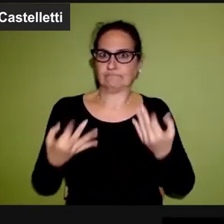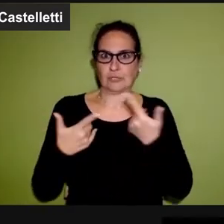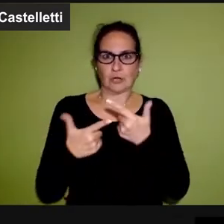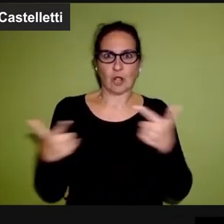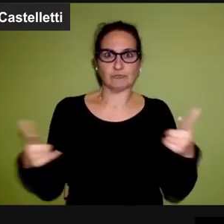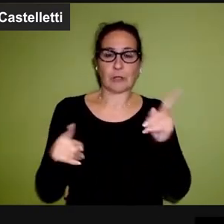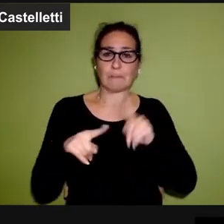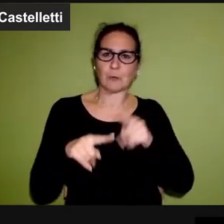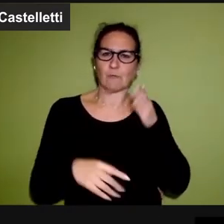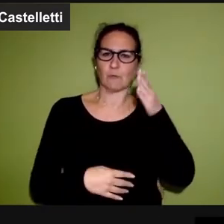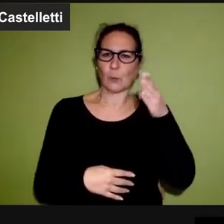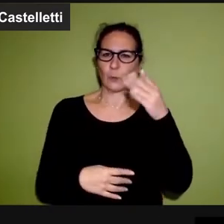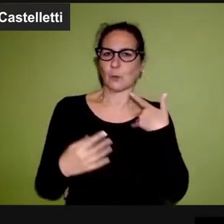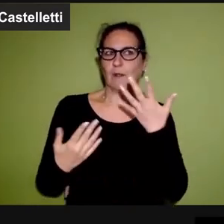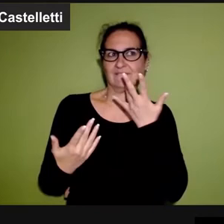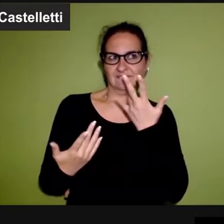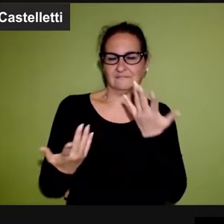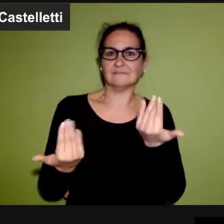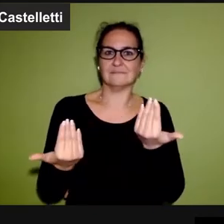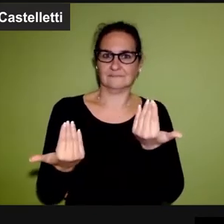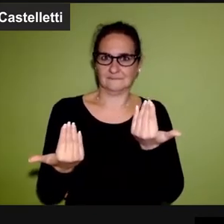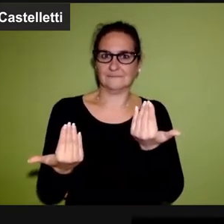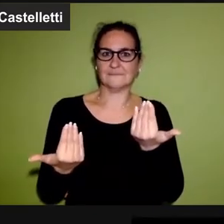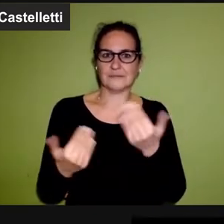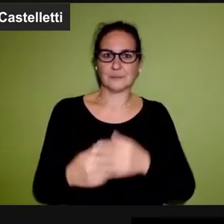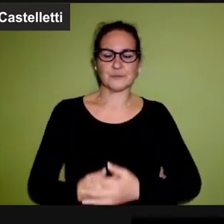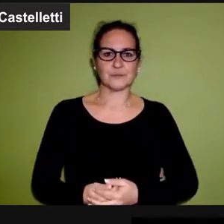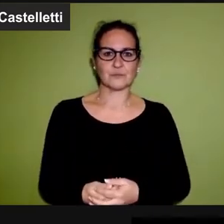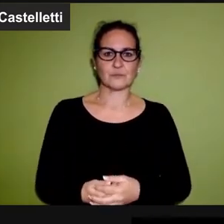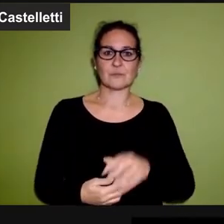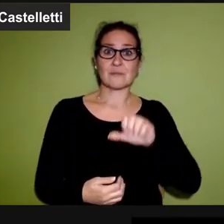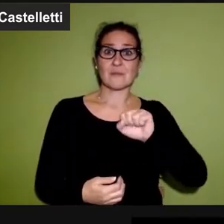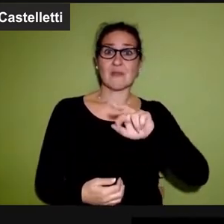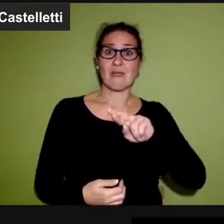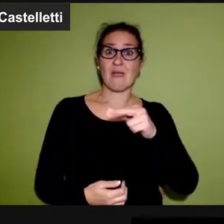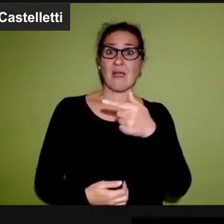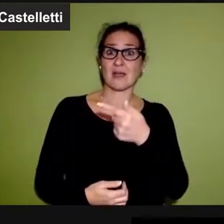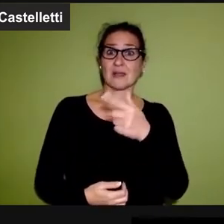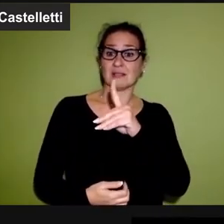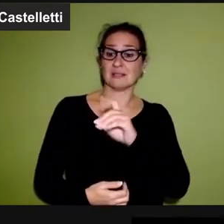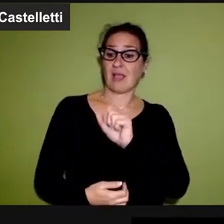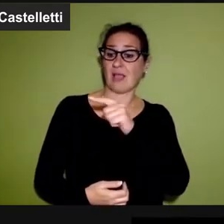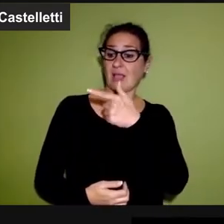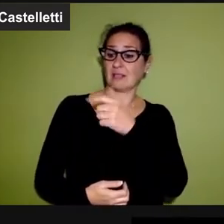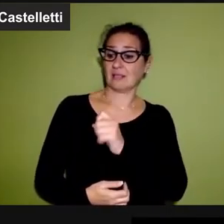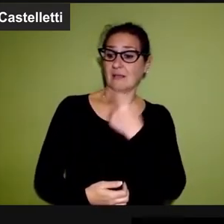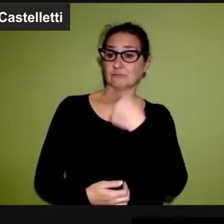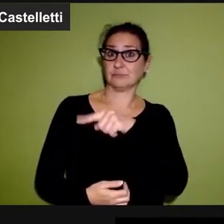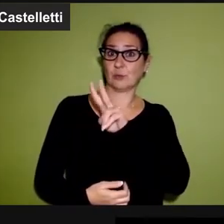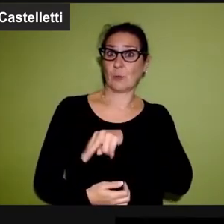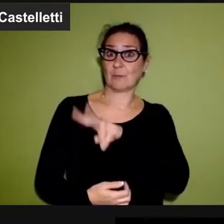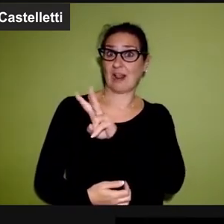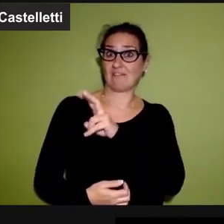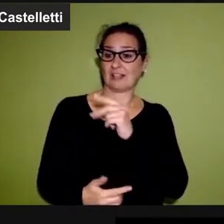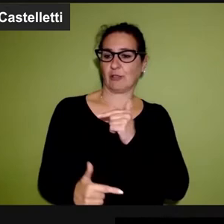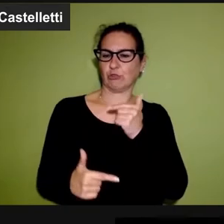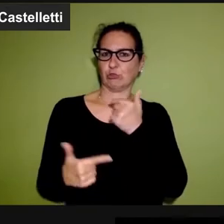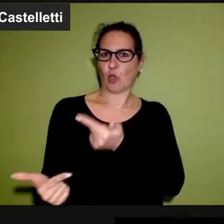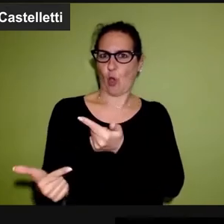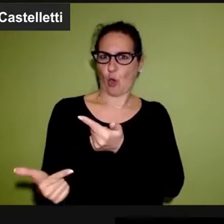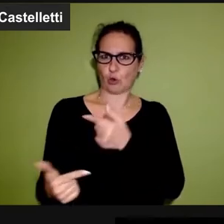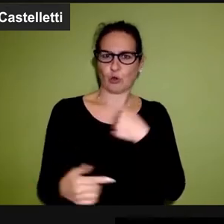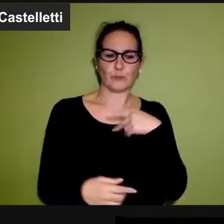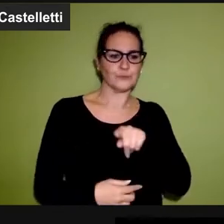ma anche da una certa aspettativa verso il futuro. La tematica di Ardeit 2020 era il dono